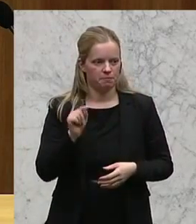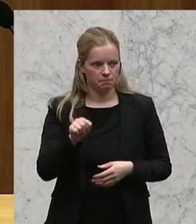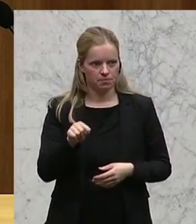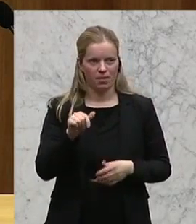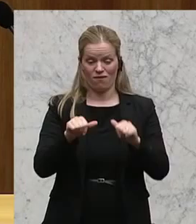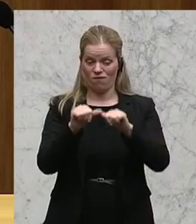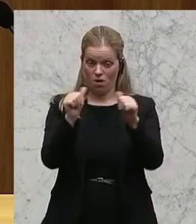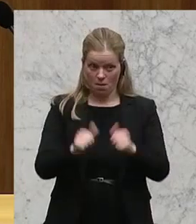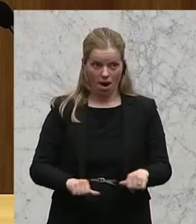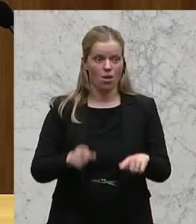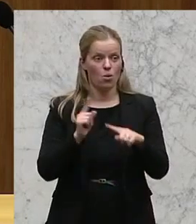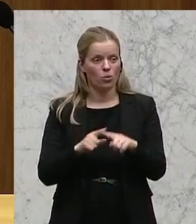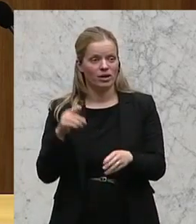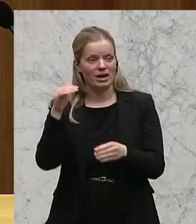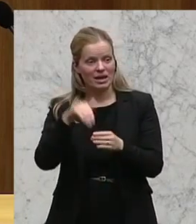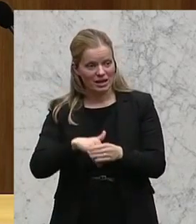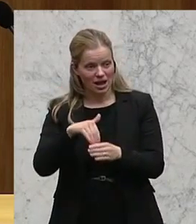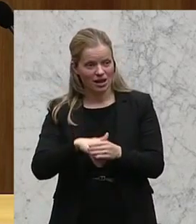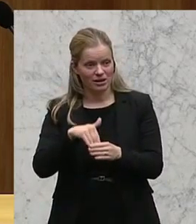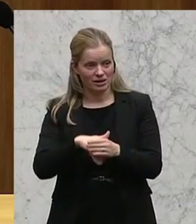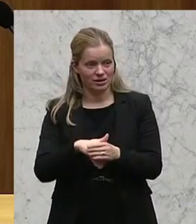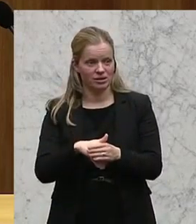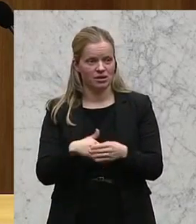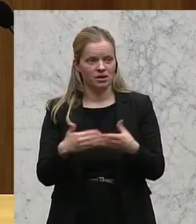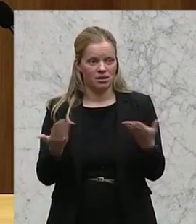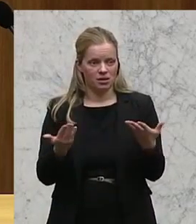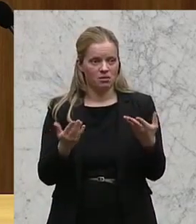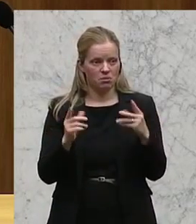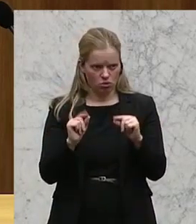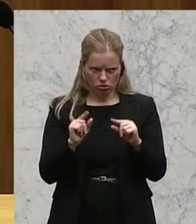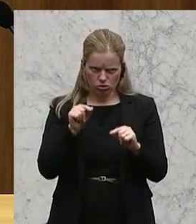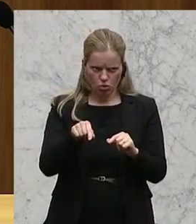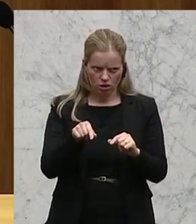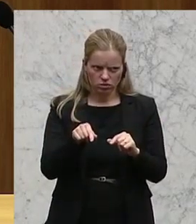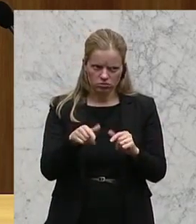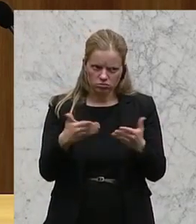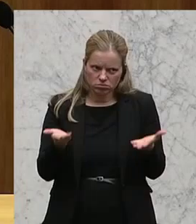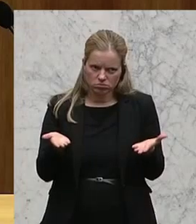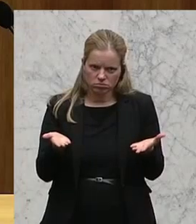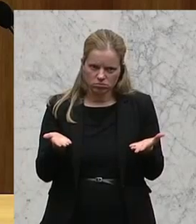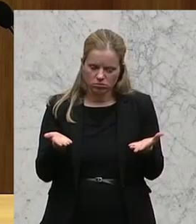formal als auch inhaltlich richtig platziert. Und dort gehört diese Causa auch hin.